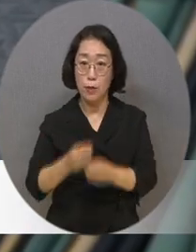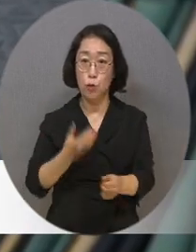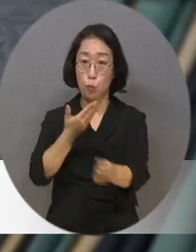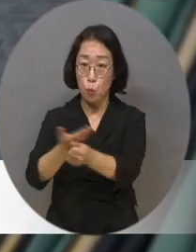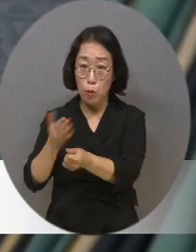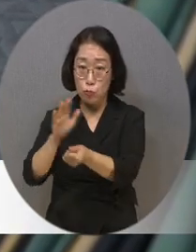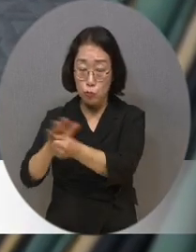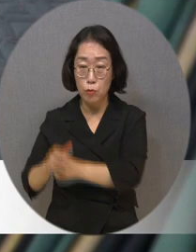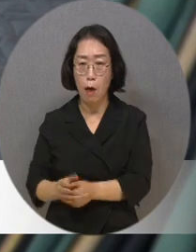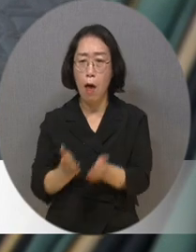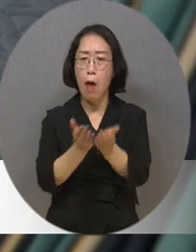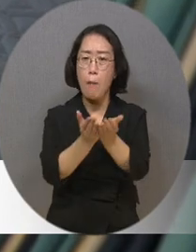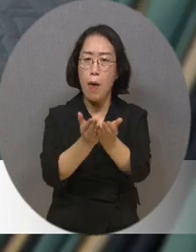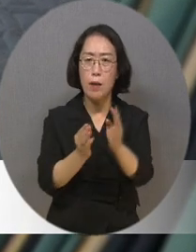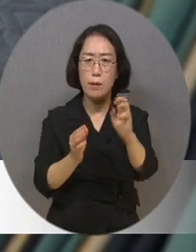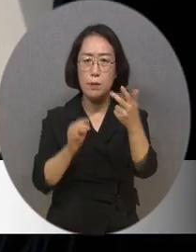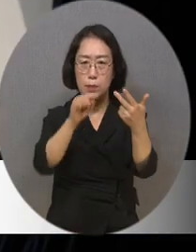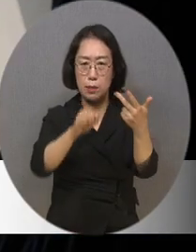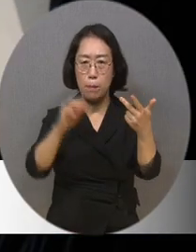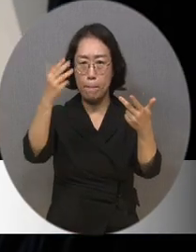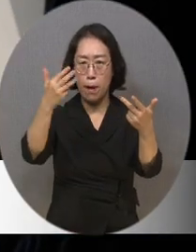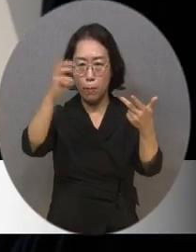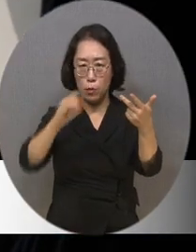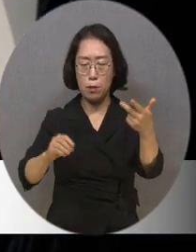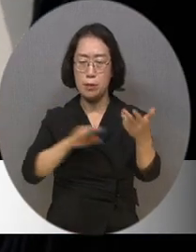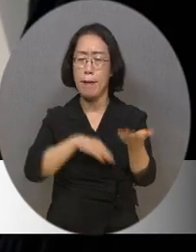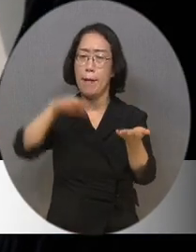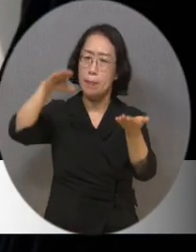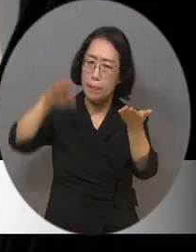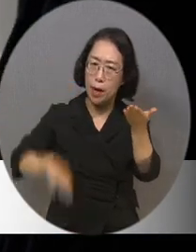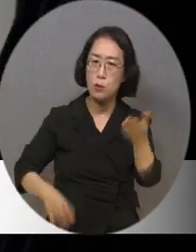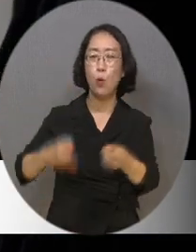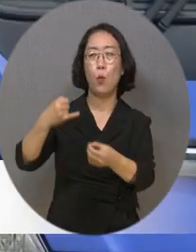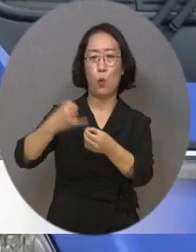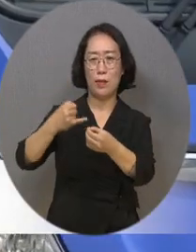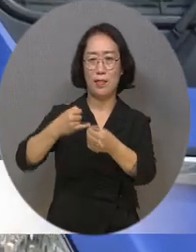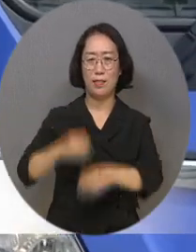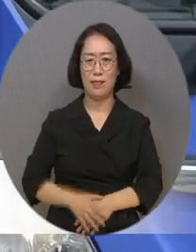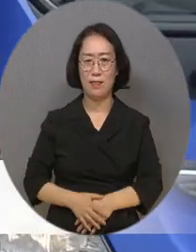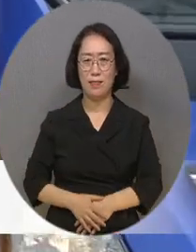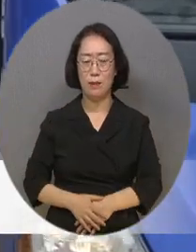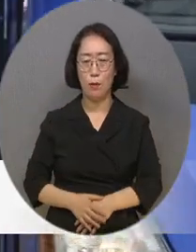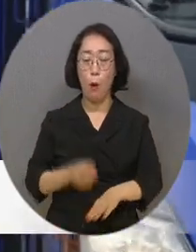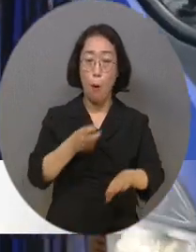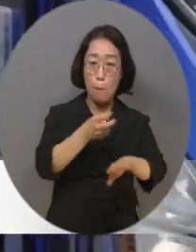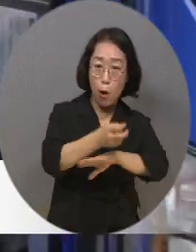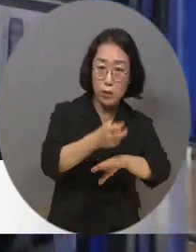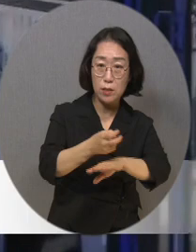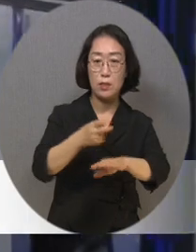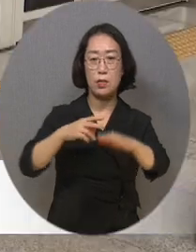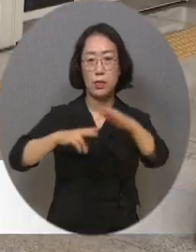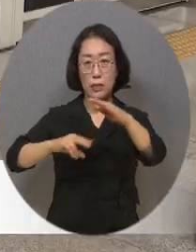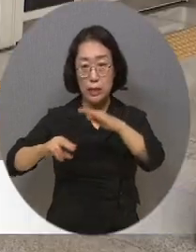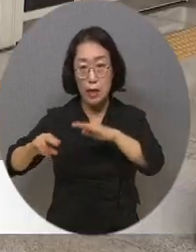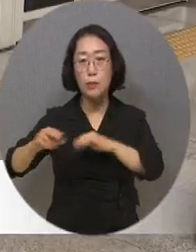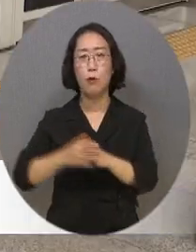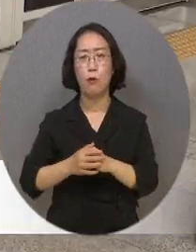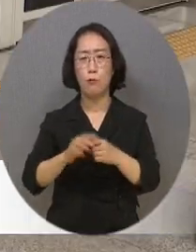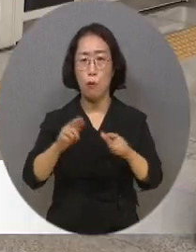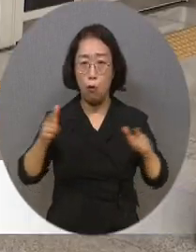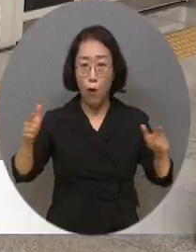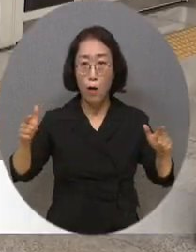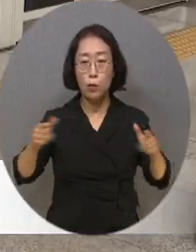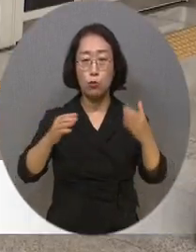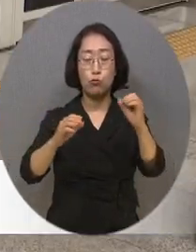여객선이 37.8%로 가장 낮았습니다. 저상버스 95.8%, 도시철도